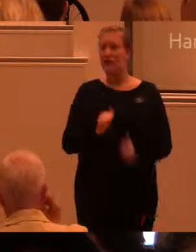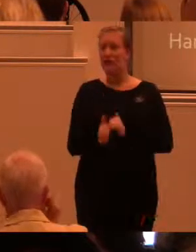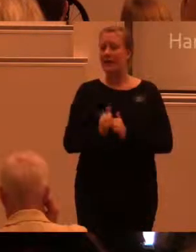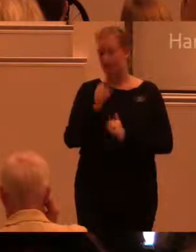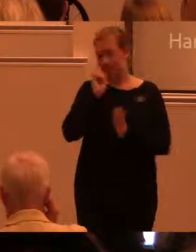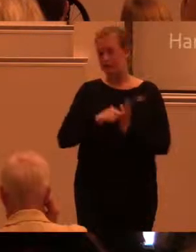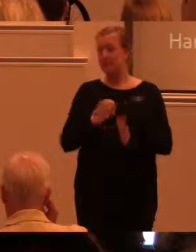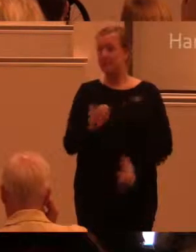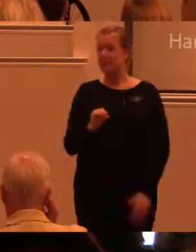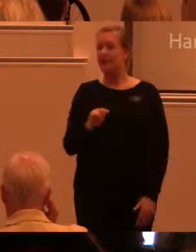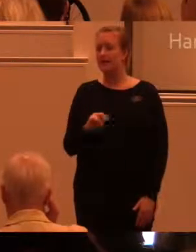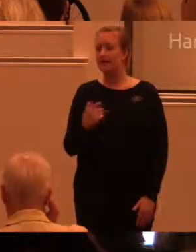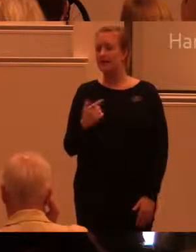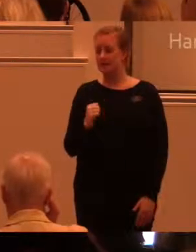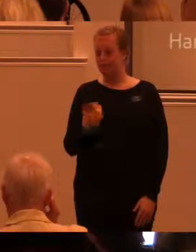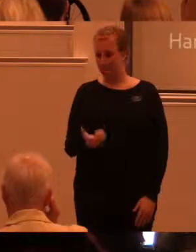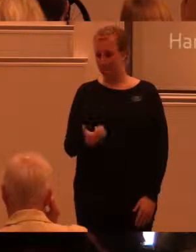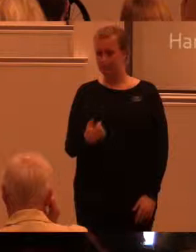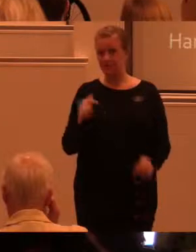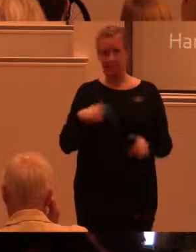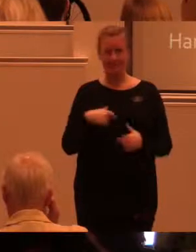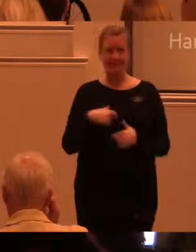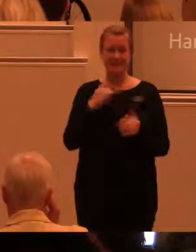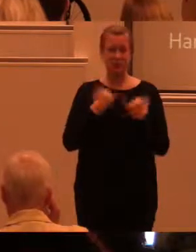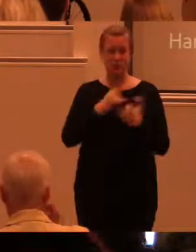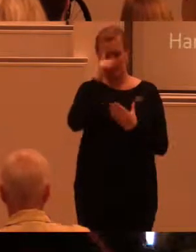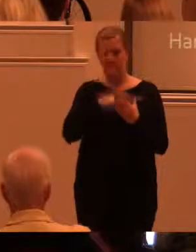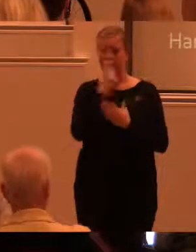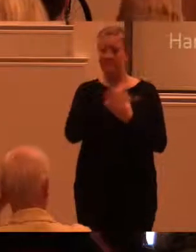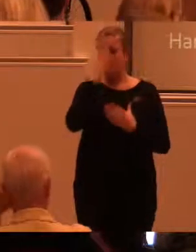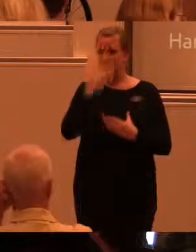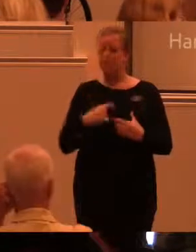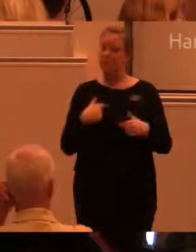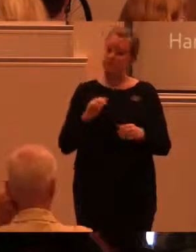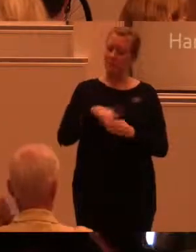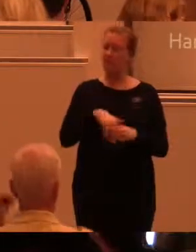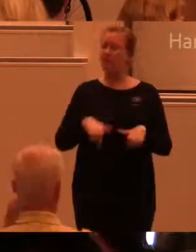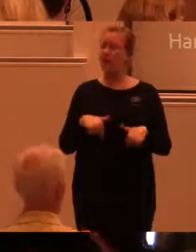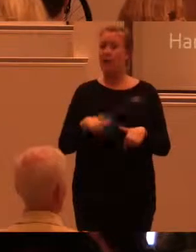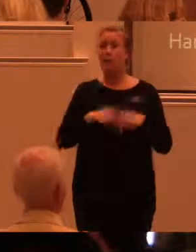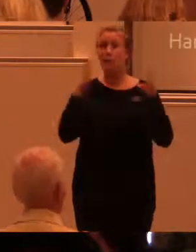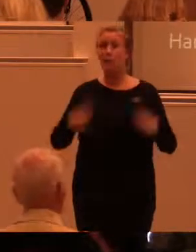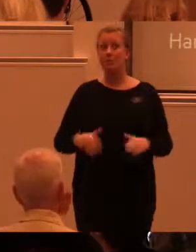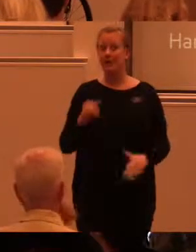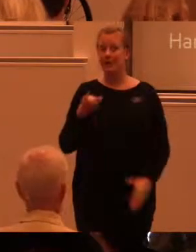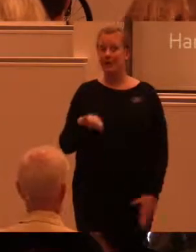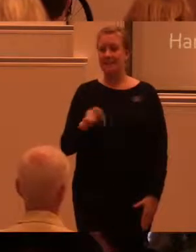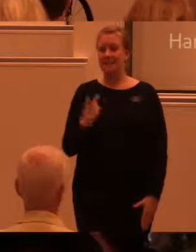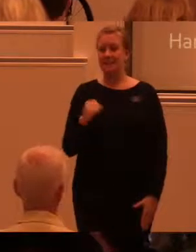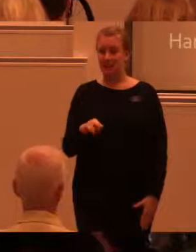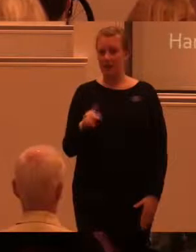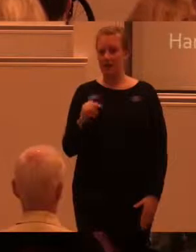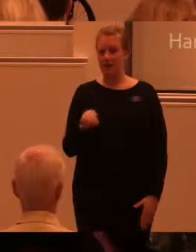Som är en del av den här institutionen för designvetenskaper. Ni befinner er nu i huset som heter Ingvar Kampra Design